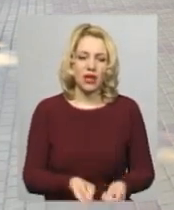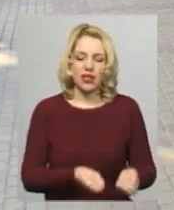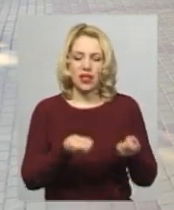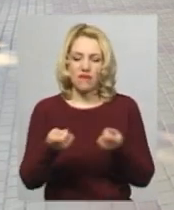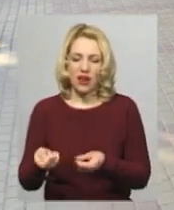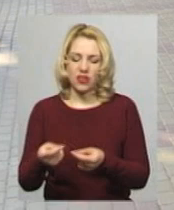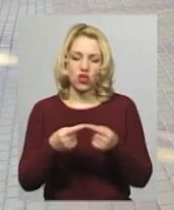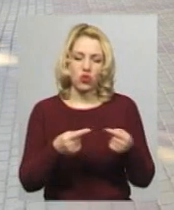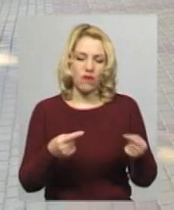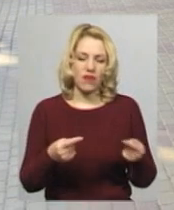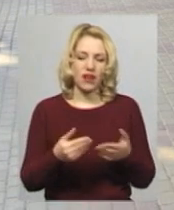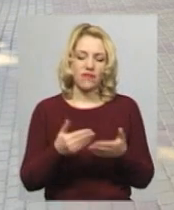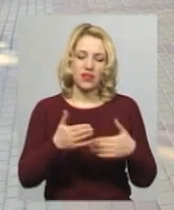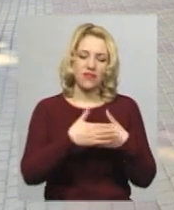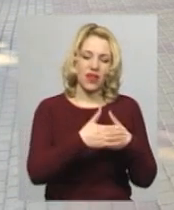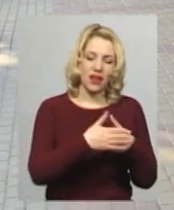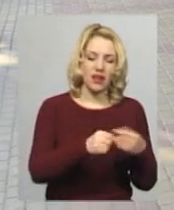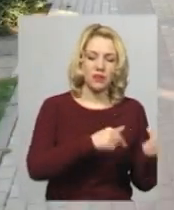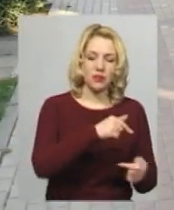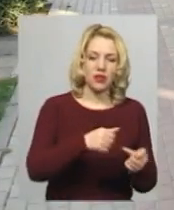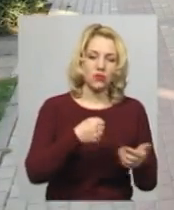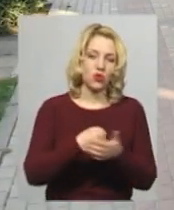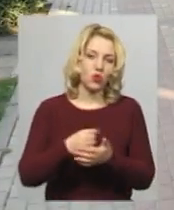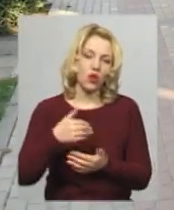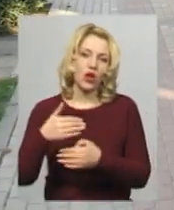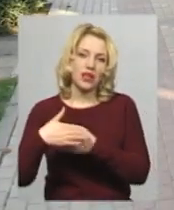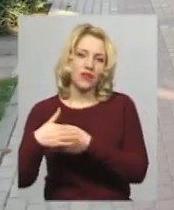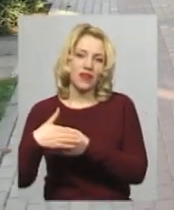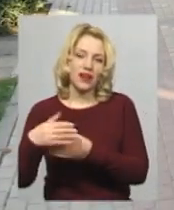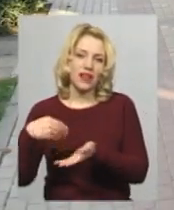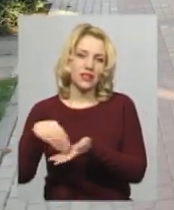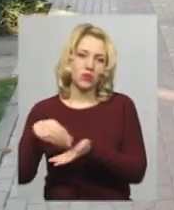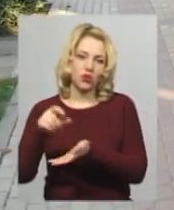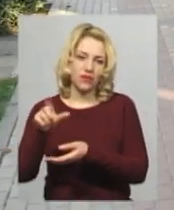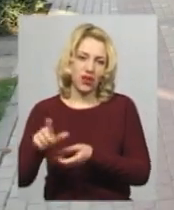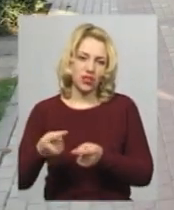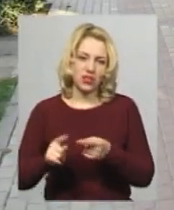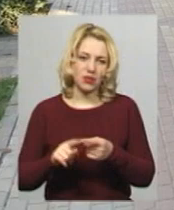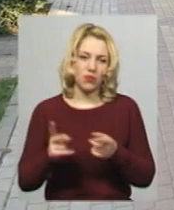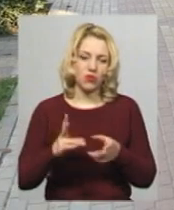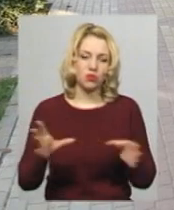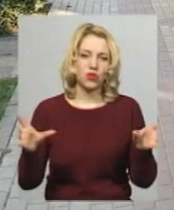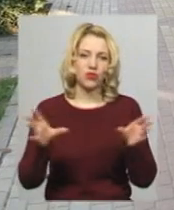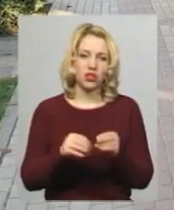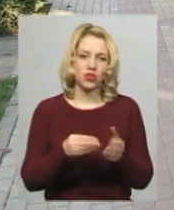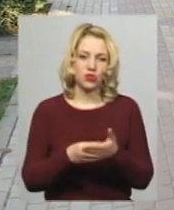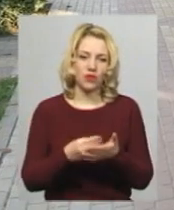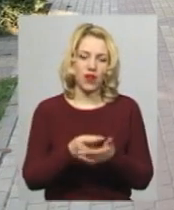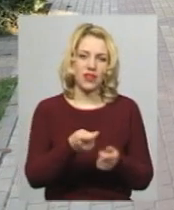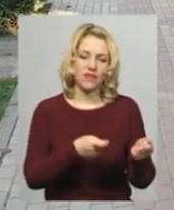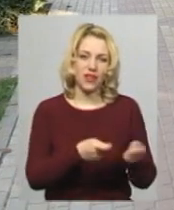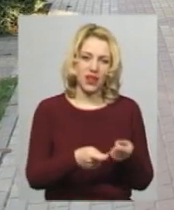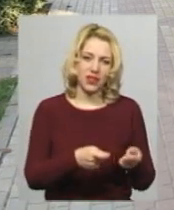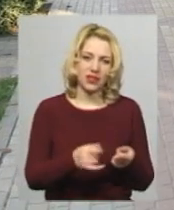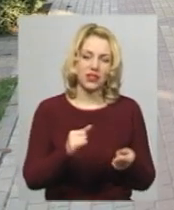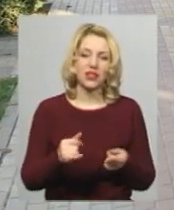підприємця до дверей фактично споживача цього товару. Це проєкт, де має бути в сукупності фінансування і з точки зору влади, і з точки